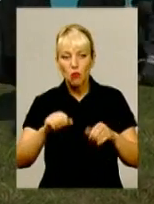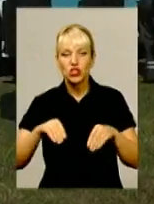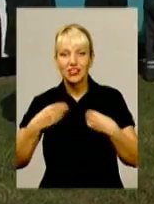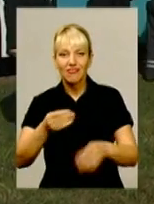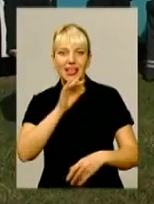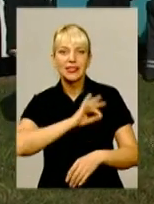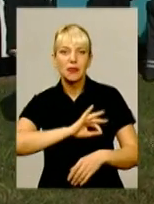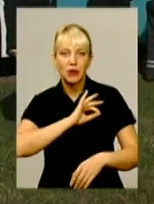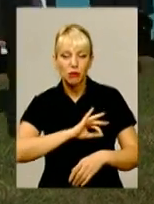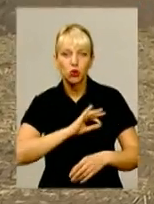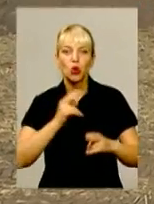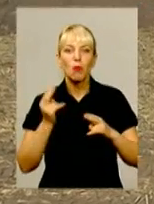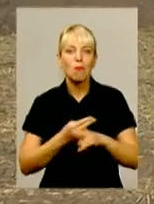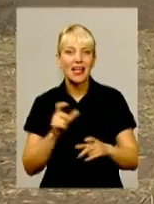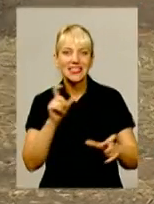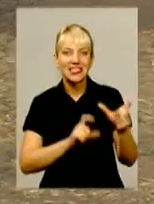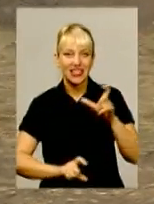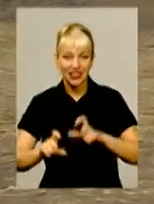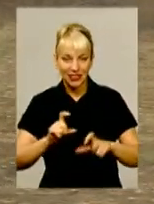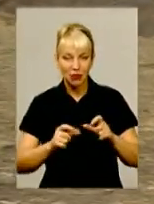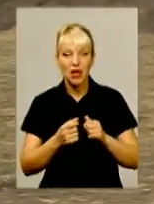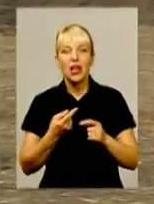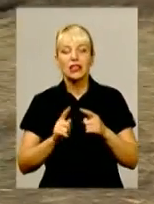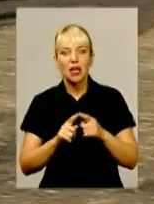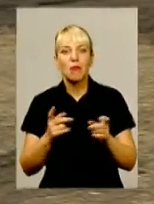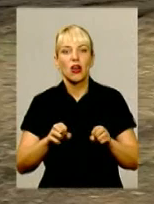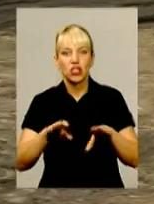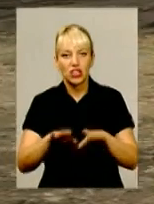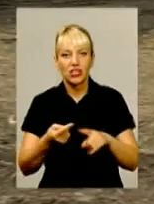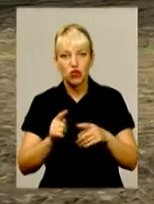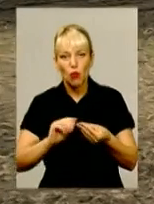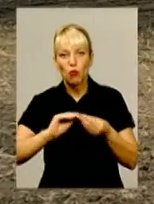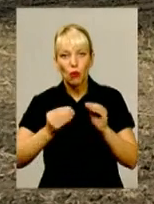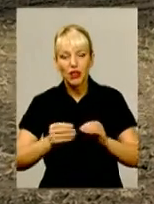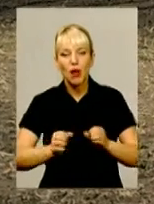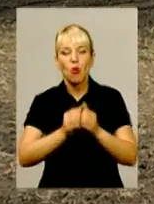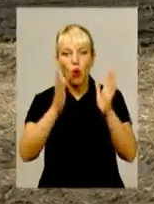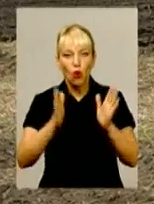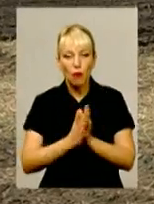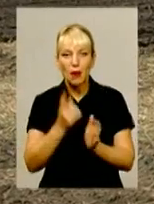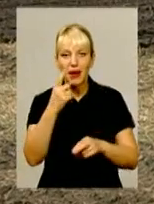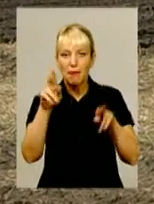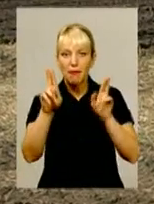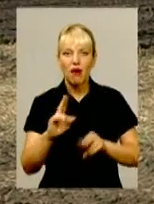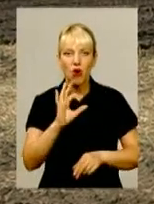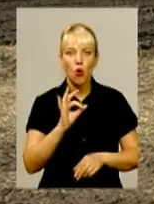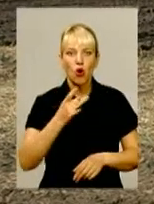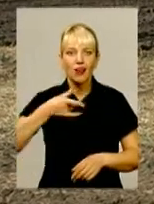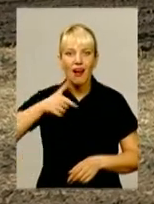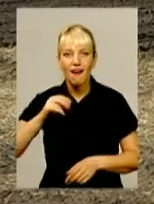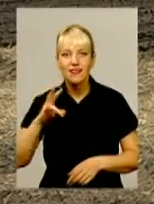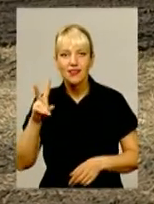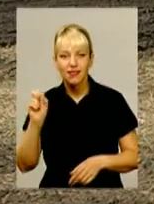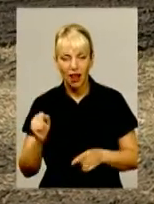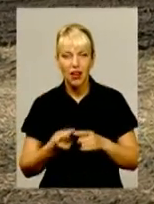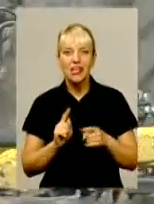збіжджя хімією. Ключ до розв'язання проблеми комплексний, каже науковець, і перше правило полягає в органіці. Саме органічні добрива – гумус